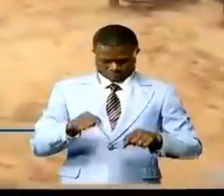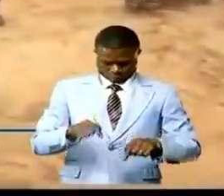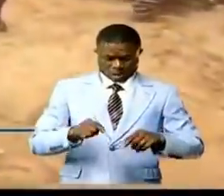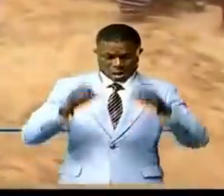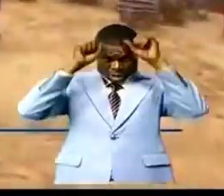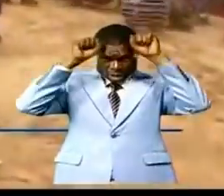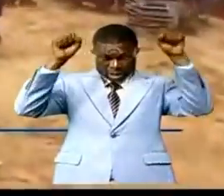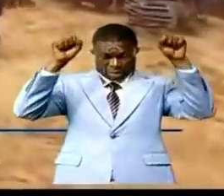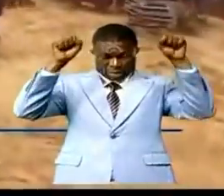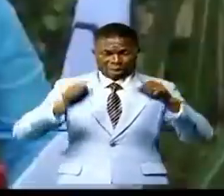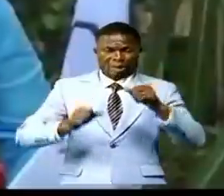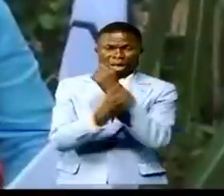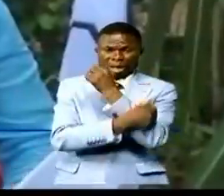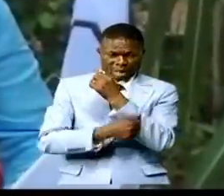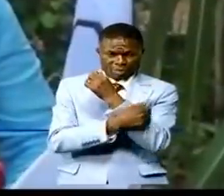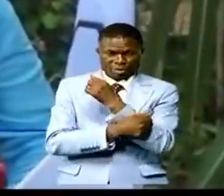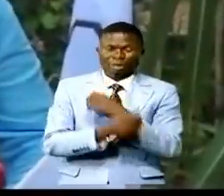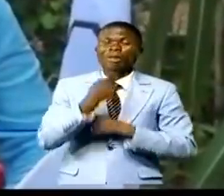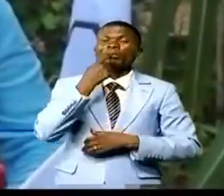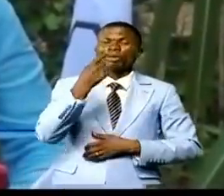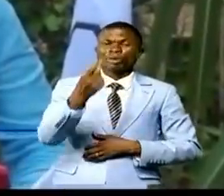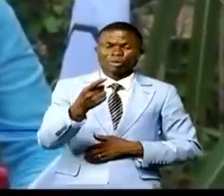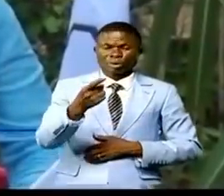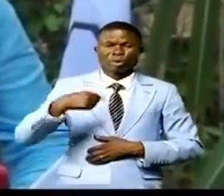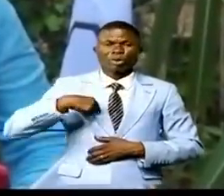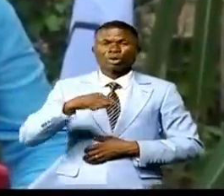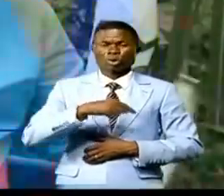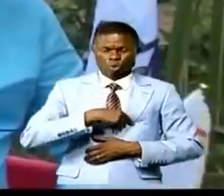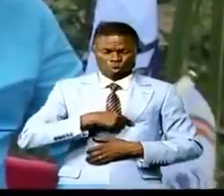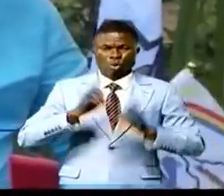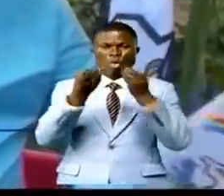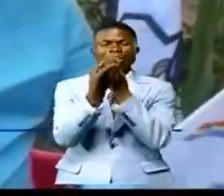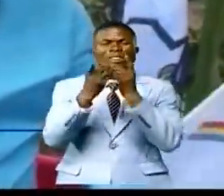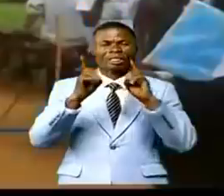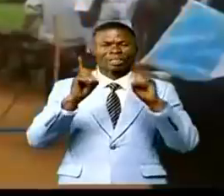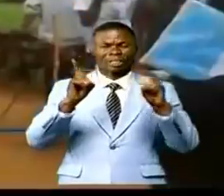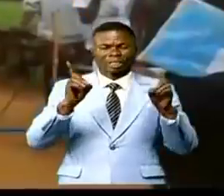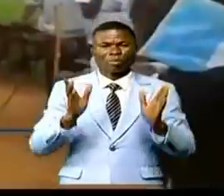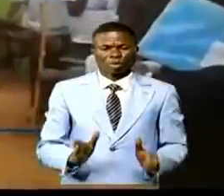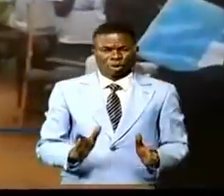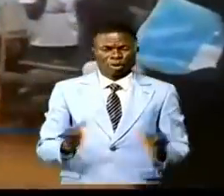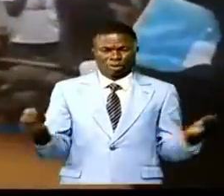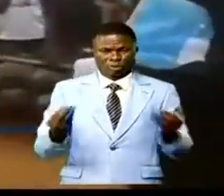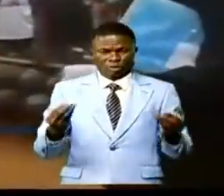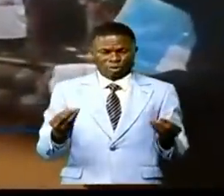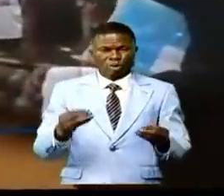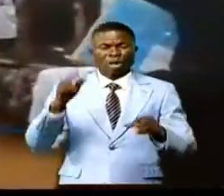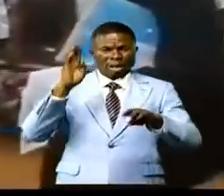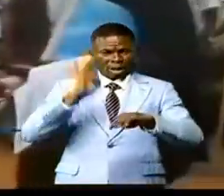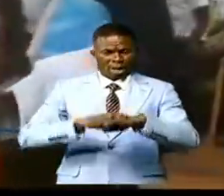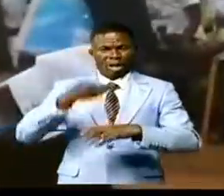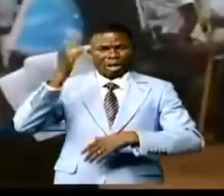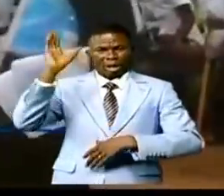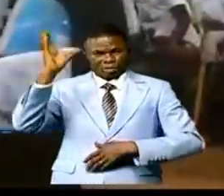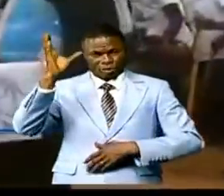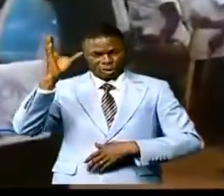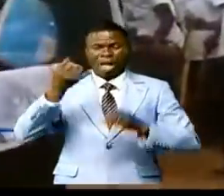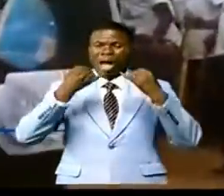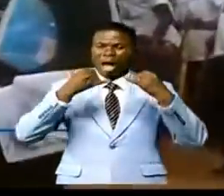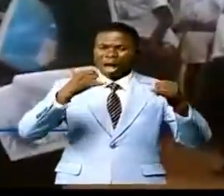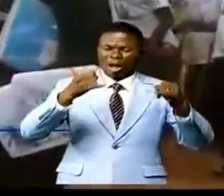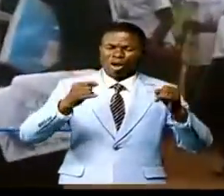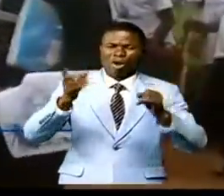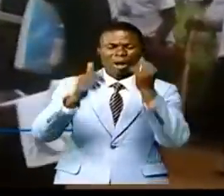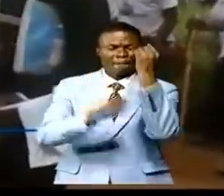de la République. Nous avons toujours dit que nous sommes démocrates. La raison pour laquelle nous nous trouvons dans le village est pour informer la